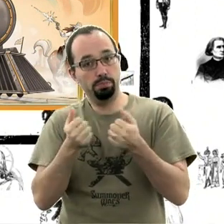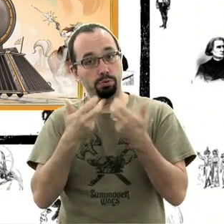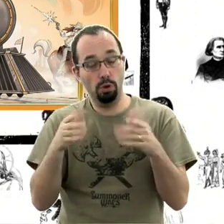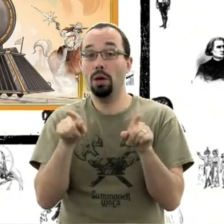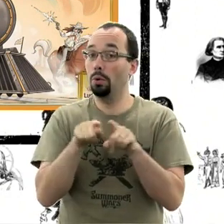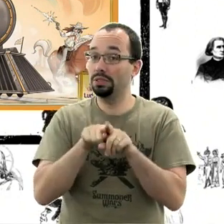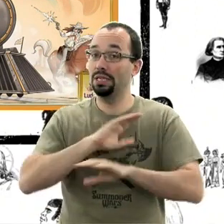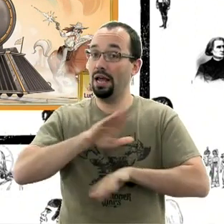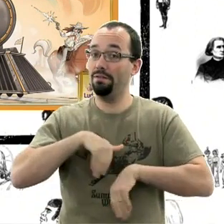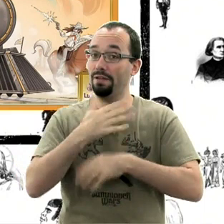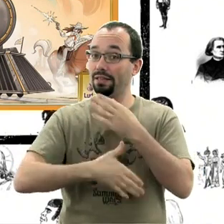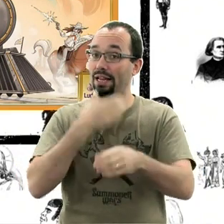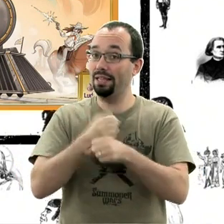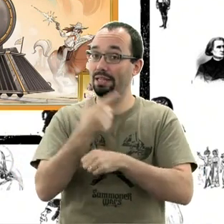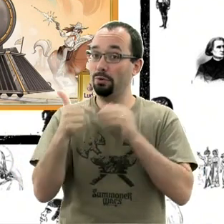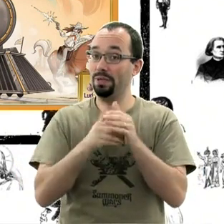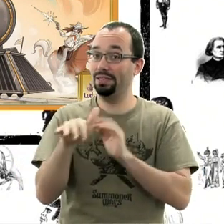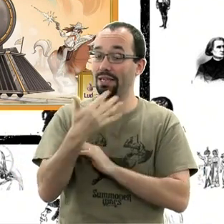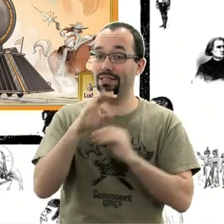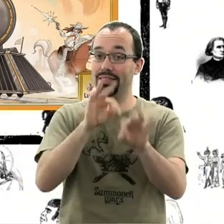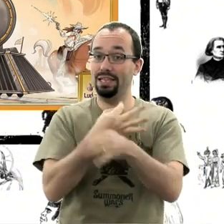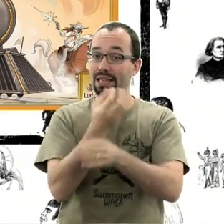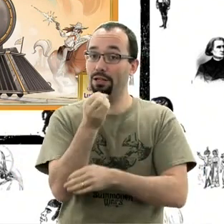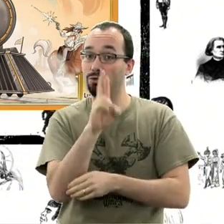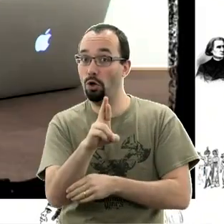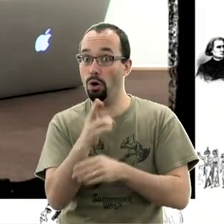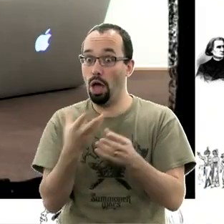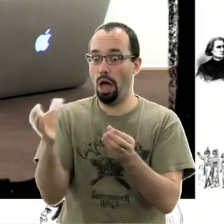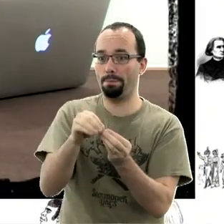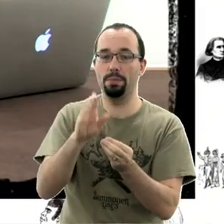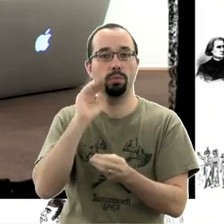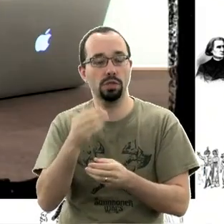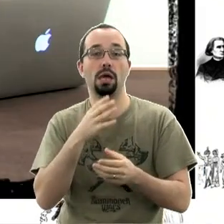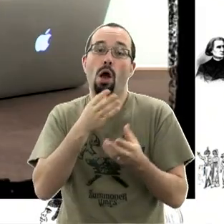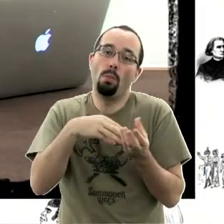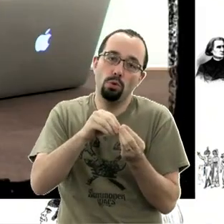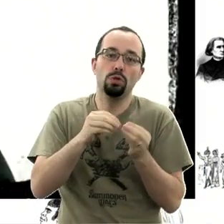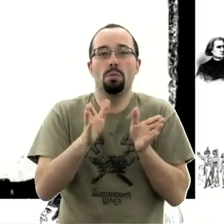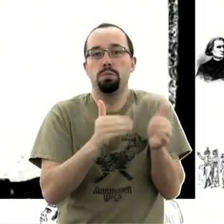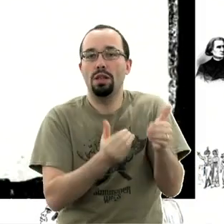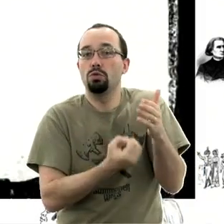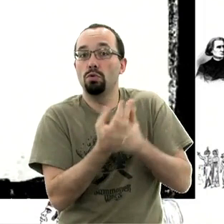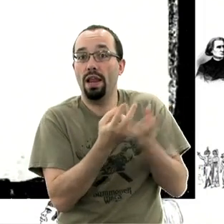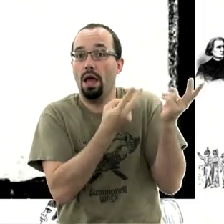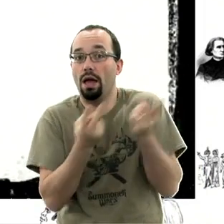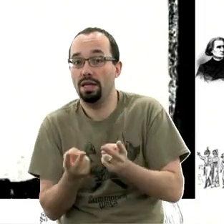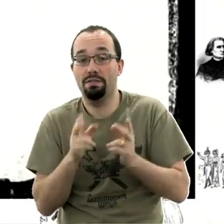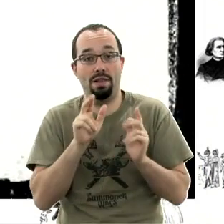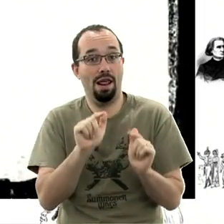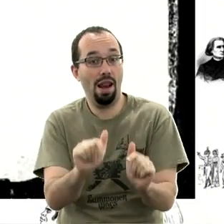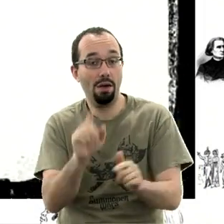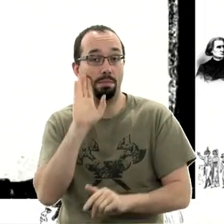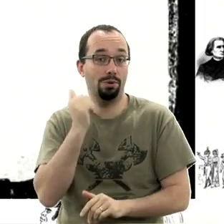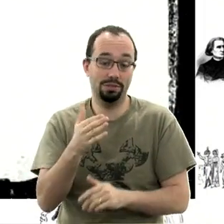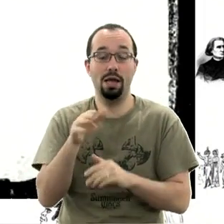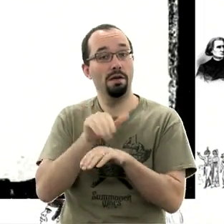il s'est retrouvé dans le classement des Tritrac d'Organ. Donc forcément, vous allez consulter, des extensions arrivent, adorent forcément le taux de consultation des